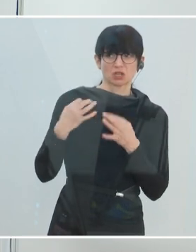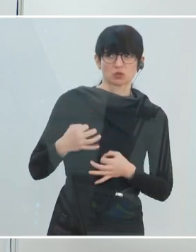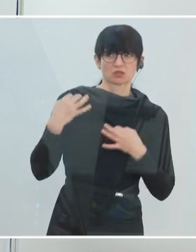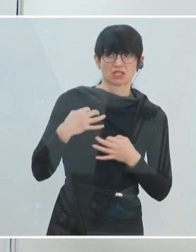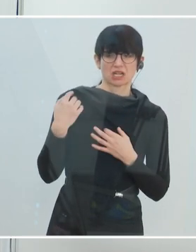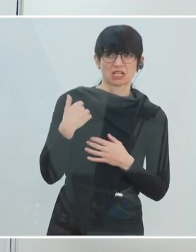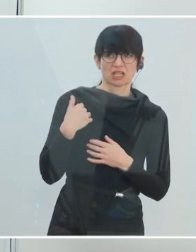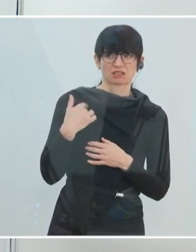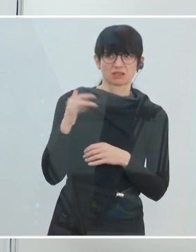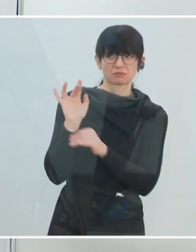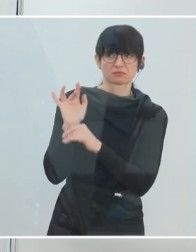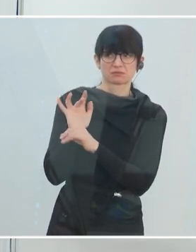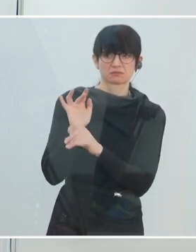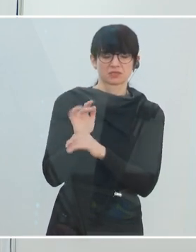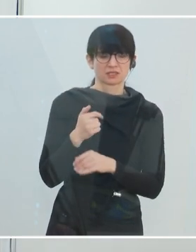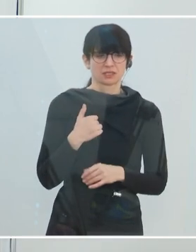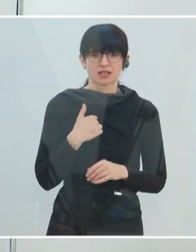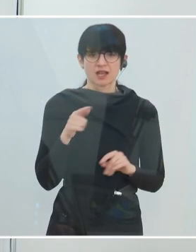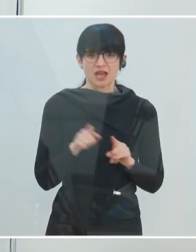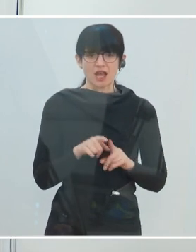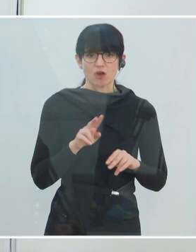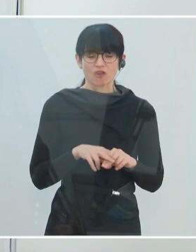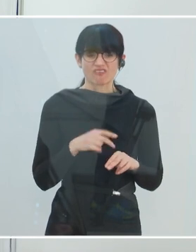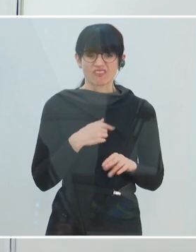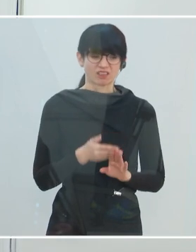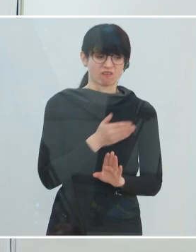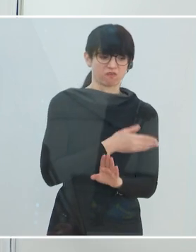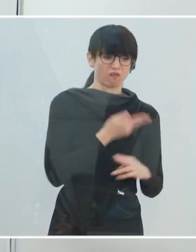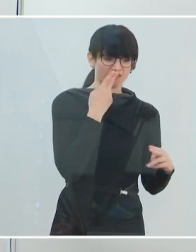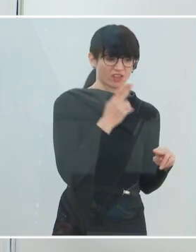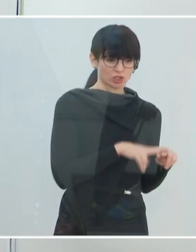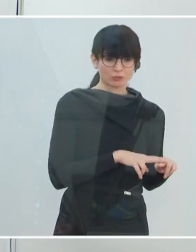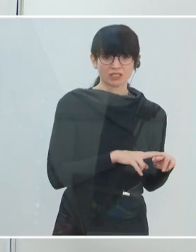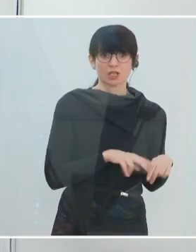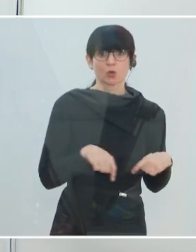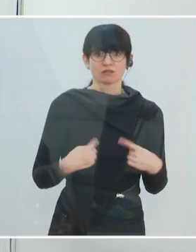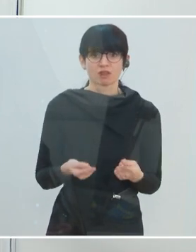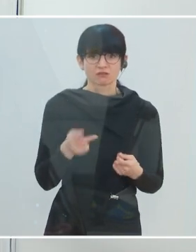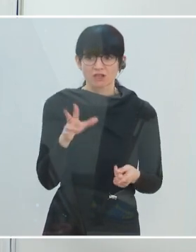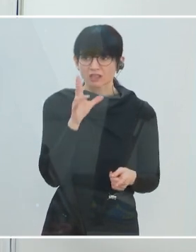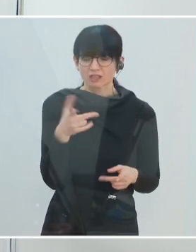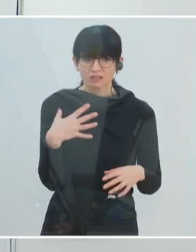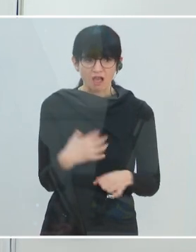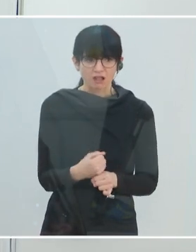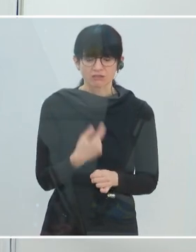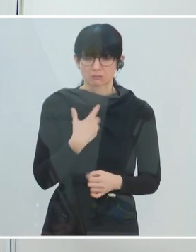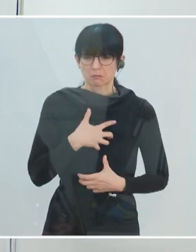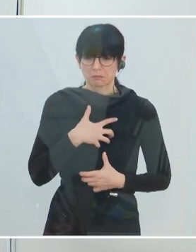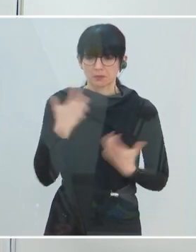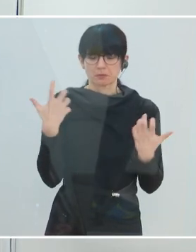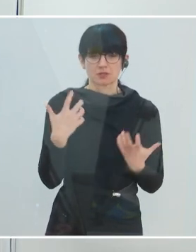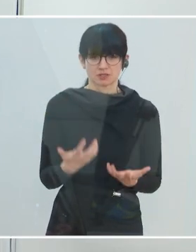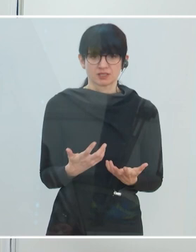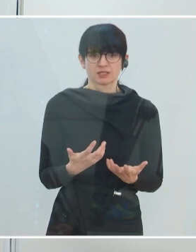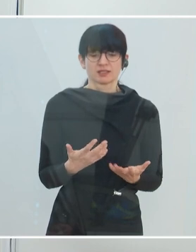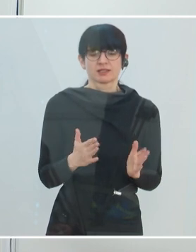Gefühl haben, es geht nichts weiter, wo sie auch, wenn man ihnen vorher Dinge versprochen hat, die man dann nicht einhaltet, ziemlich wütend werden können, dass man das eben nicht tut.